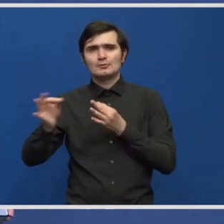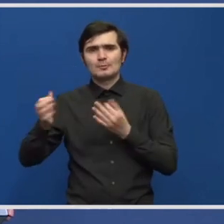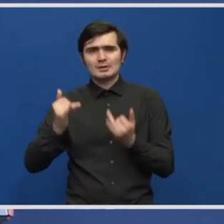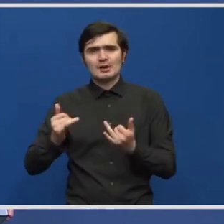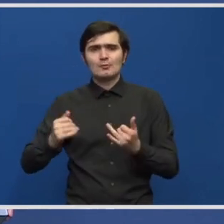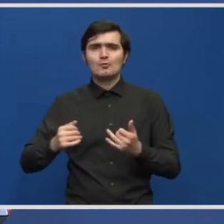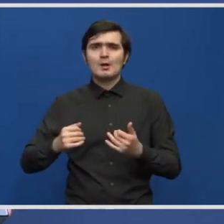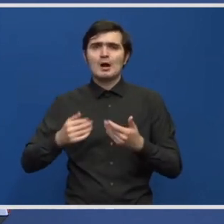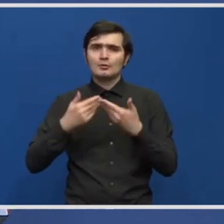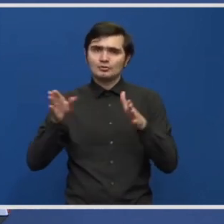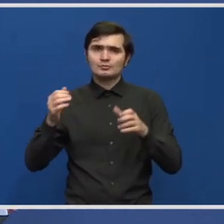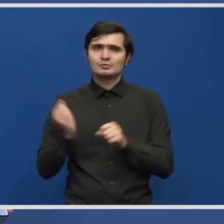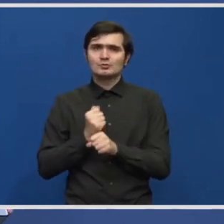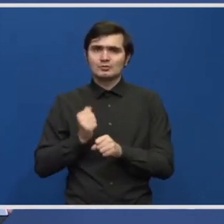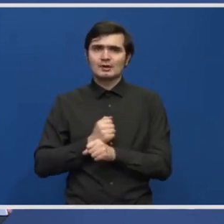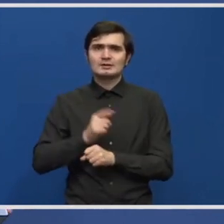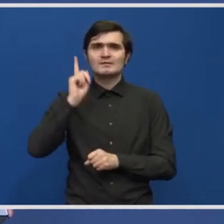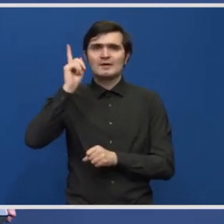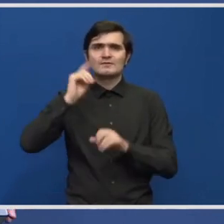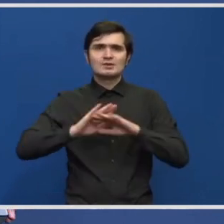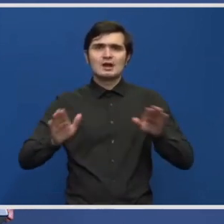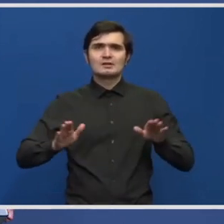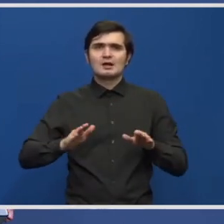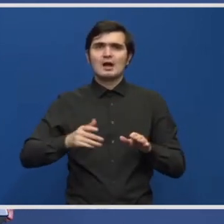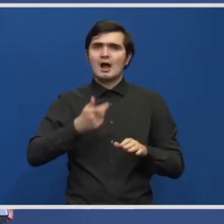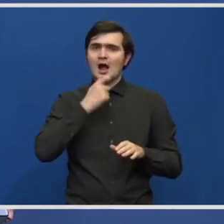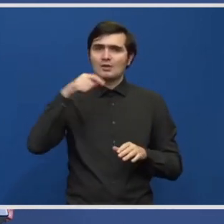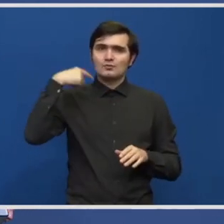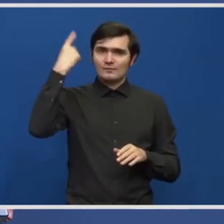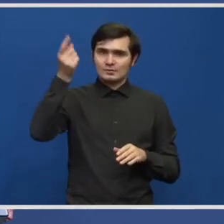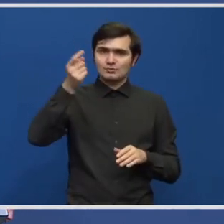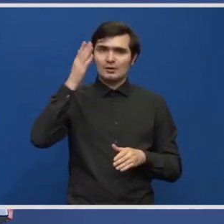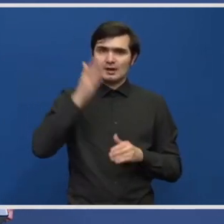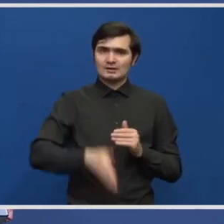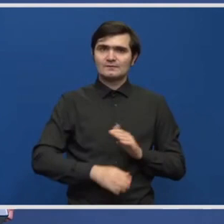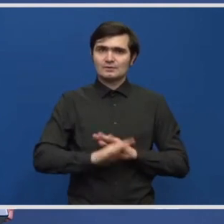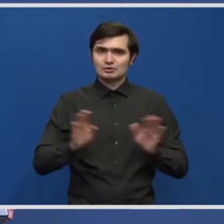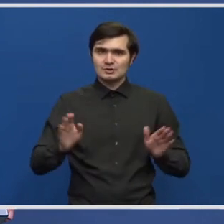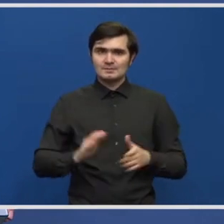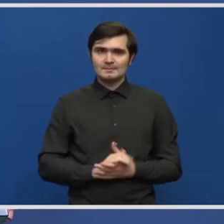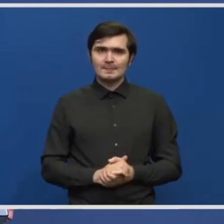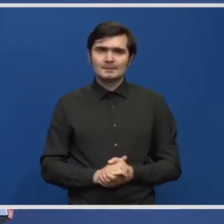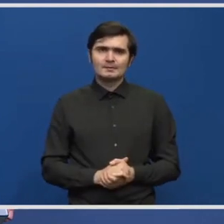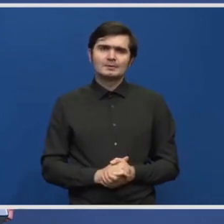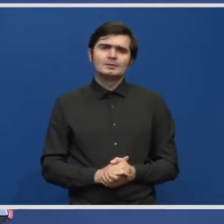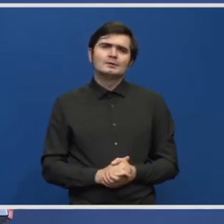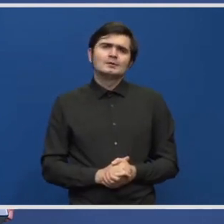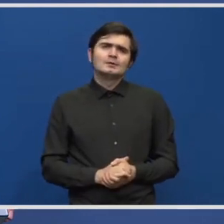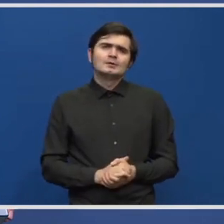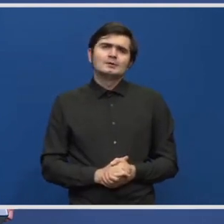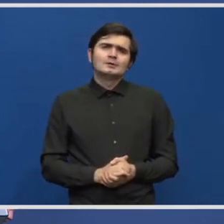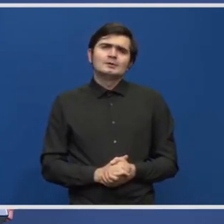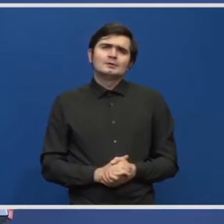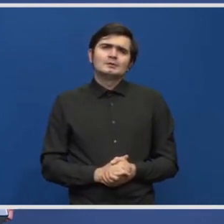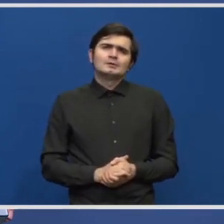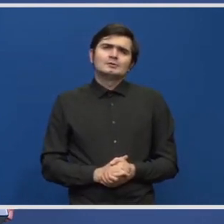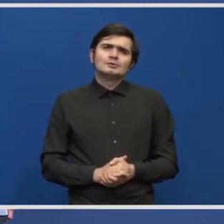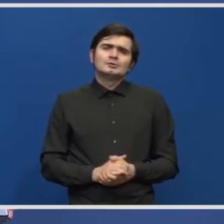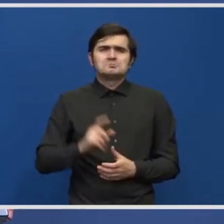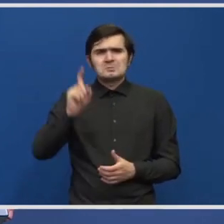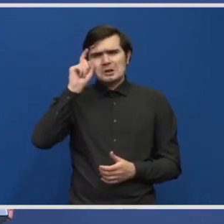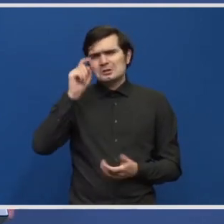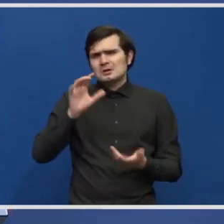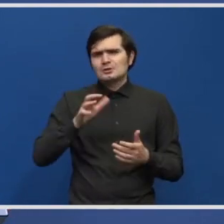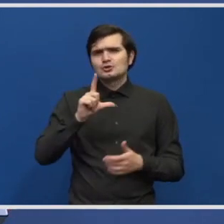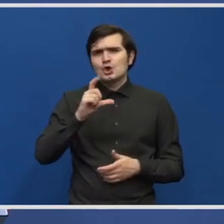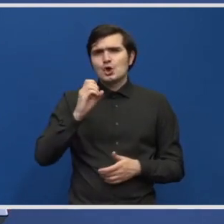lucrează. Va fi gata la sfârșitul anului viitor. La fel și lotul, de fapt aici e o informație pe care trebuie să o orific. Cred că și